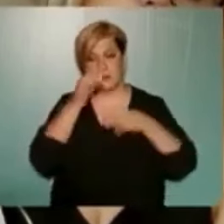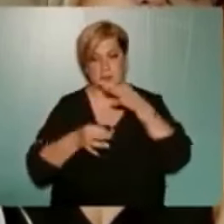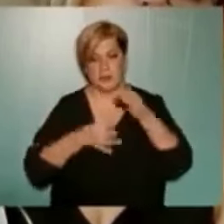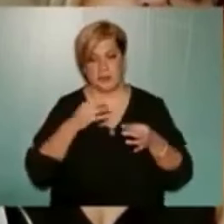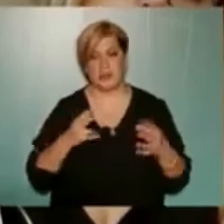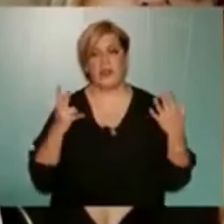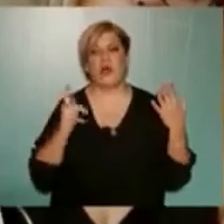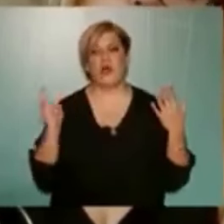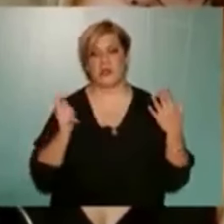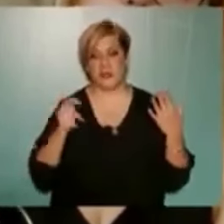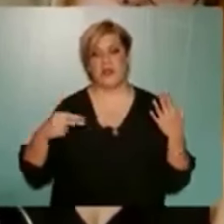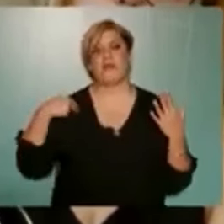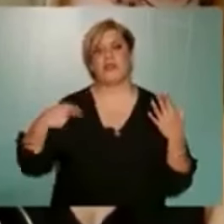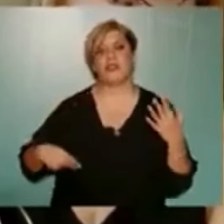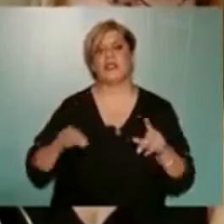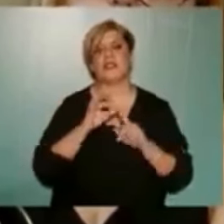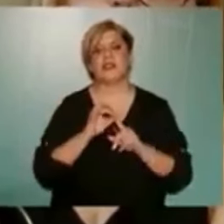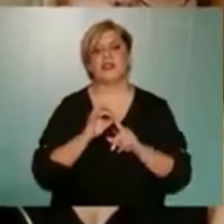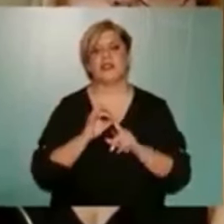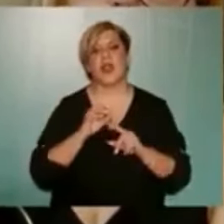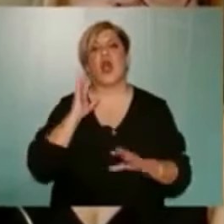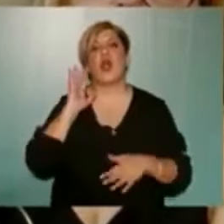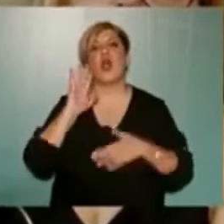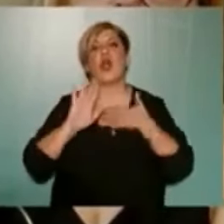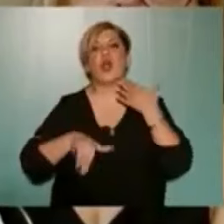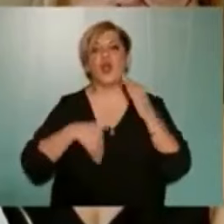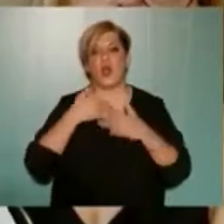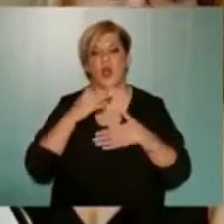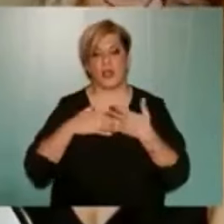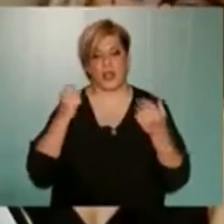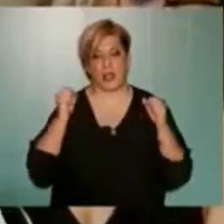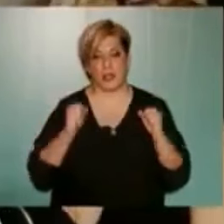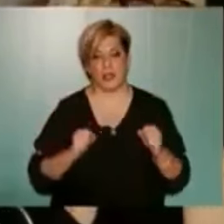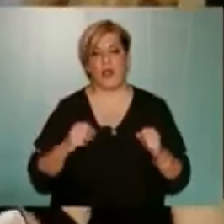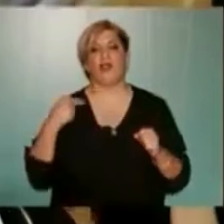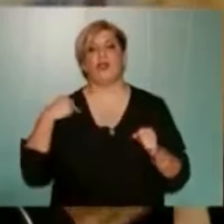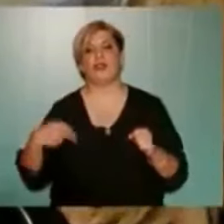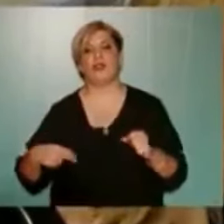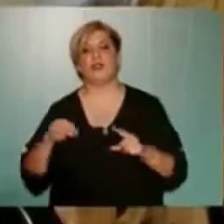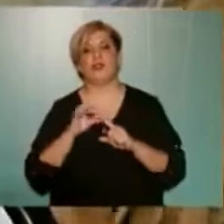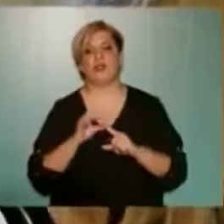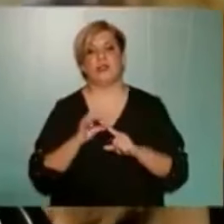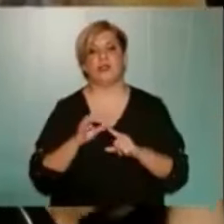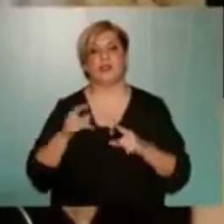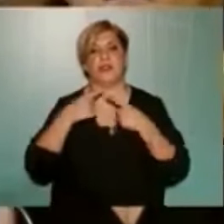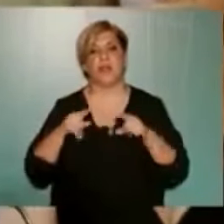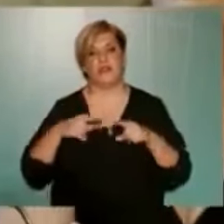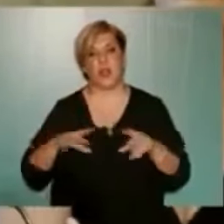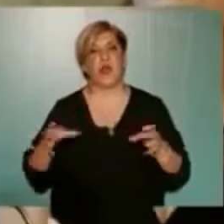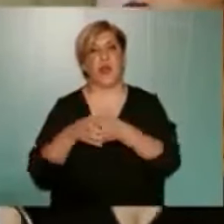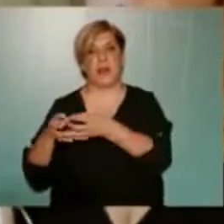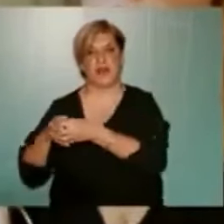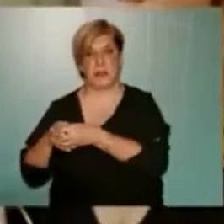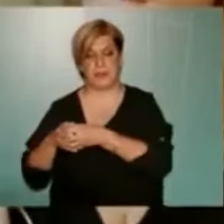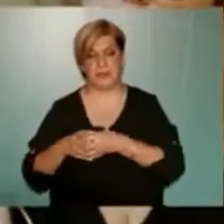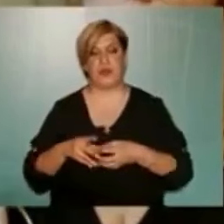ότι είναι οχταμηνίτες Δημοτικοί Σύμβουλοι είναι χρόνια ως Δημοτικοί Σύμβουλοι σε διάφορες παρατάξεις.